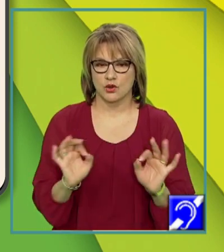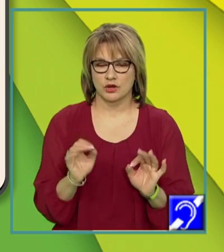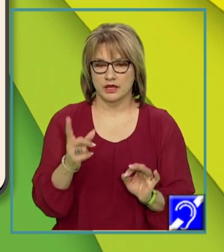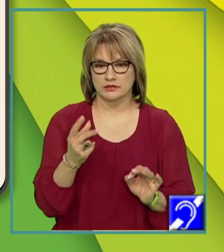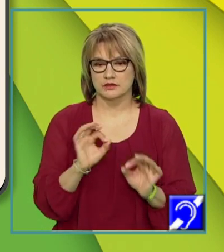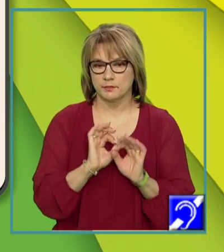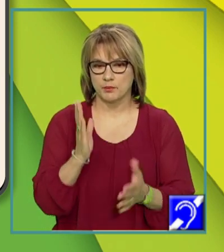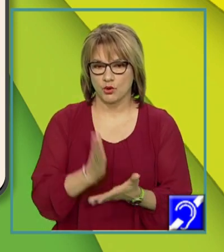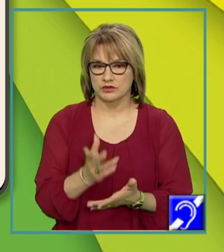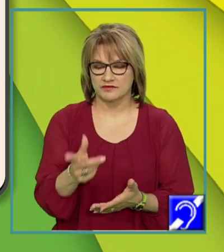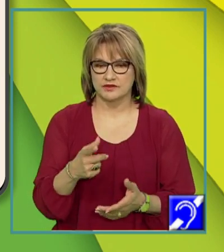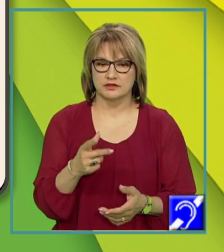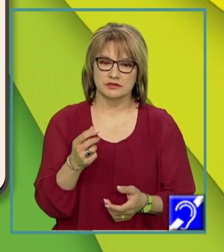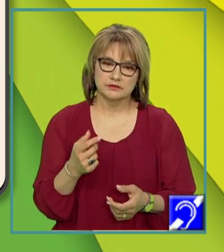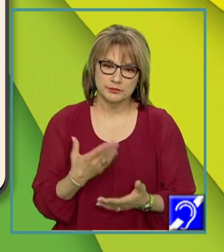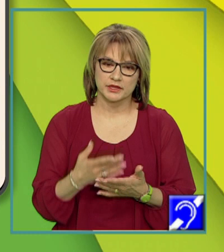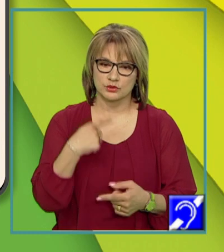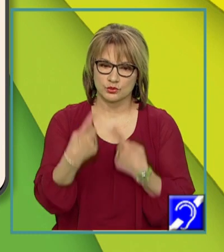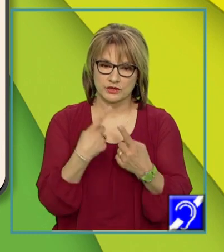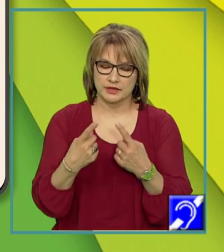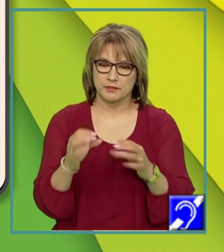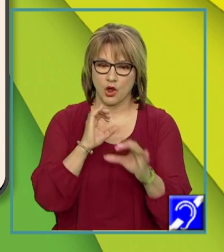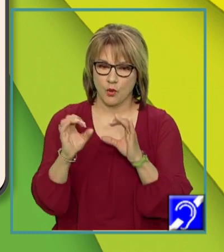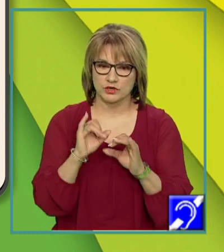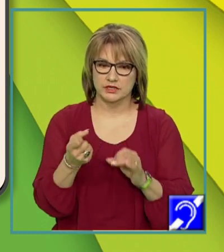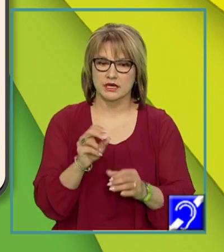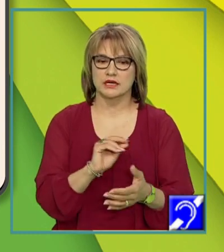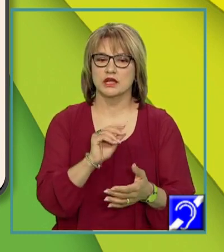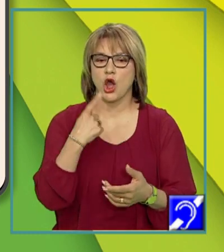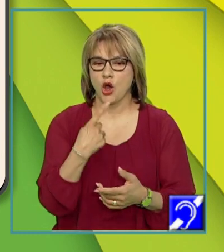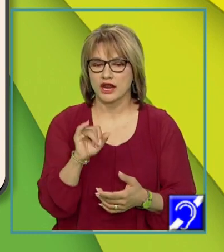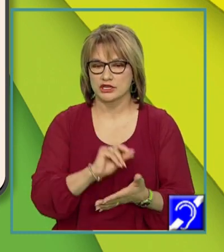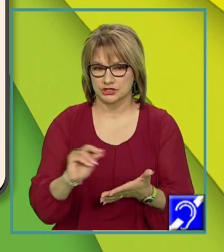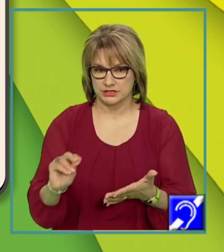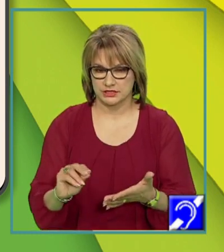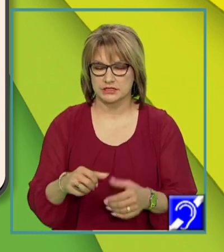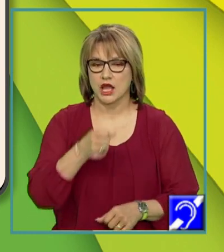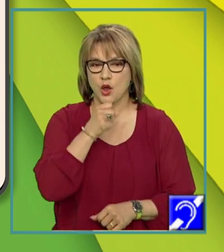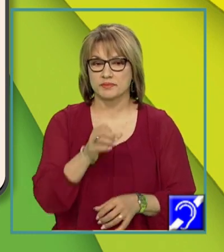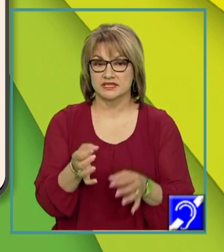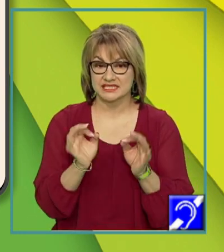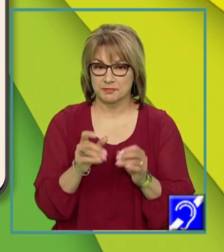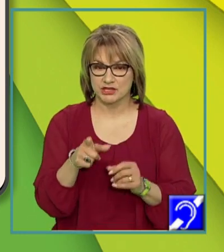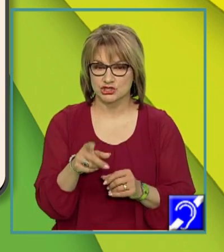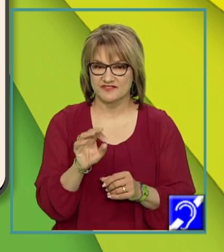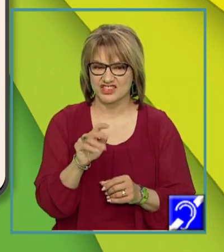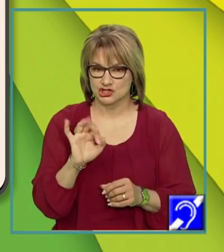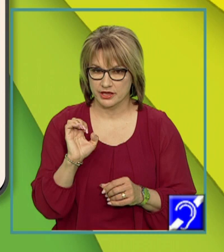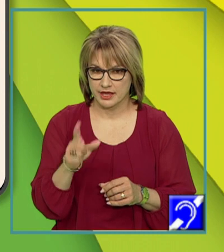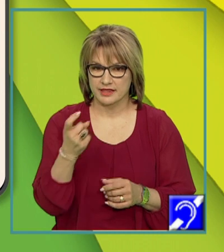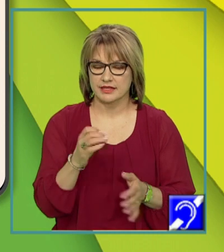adecvată și eficientă a limbii în procesul comunicării orale și scrise. Competențele specifice din programa